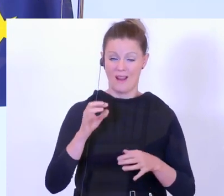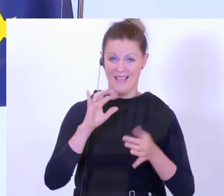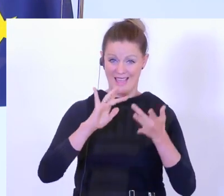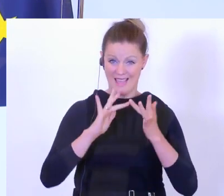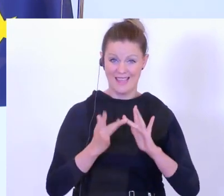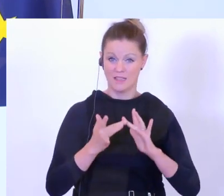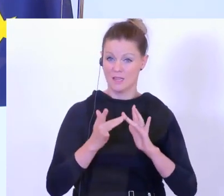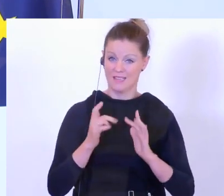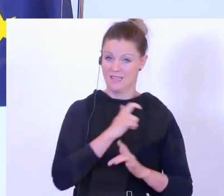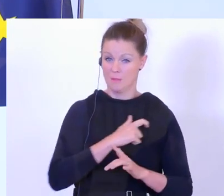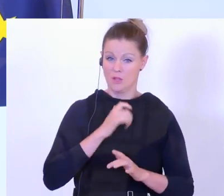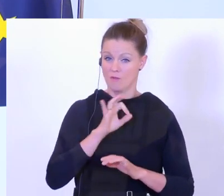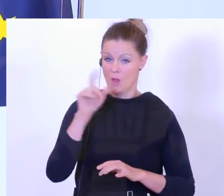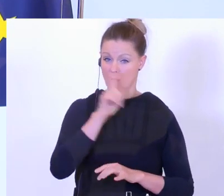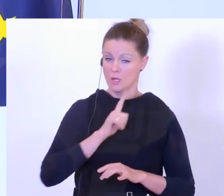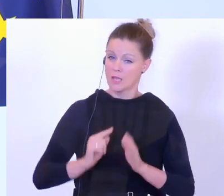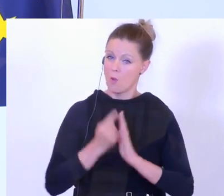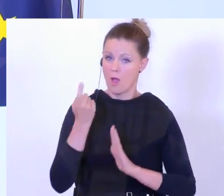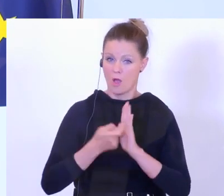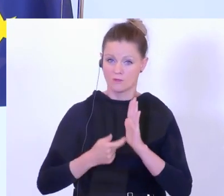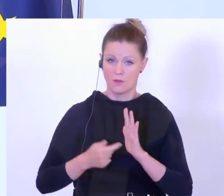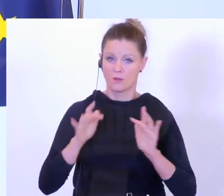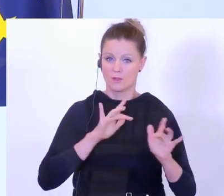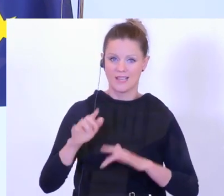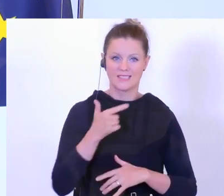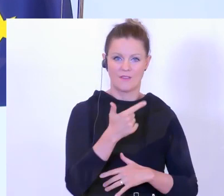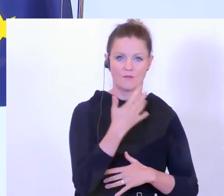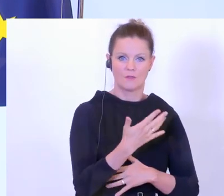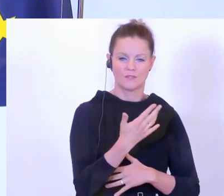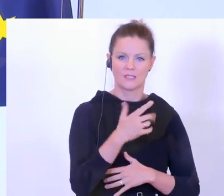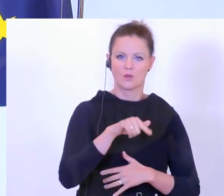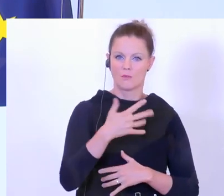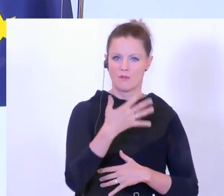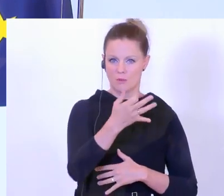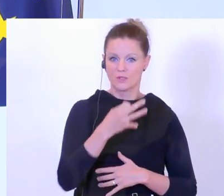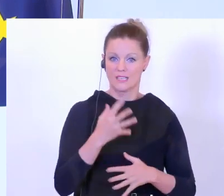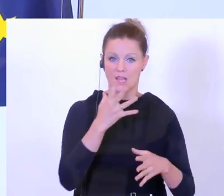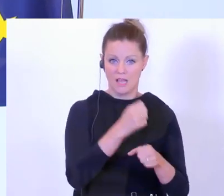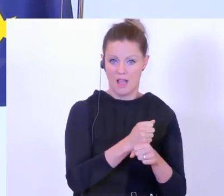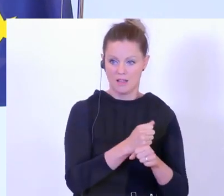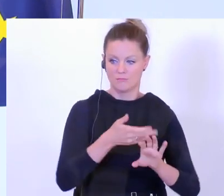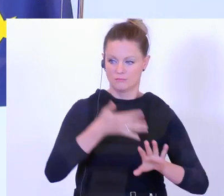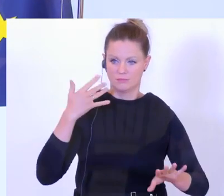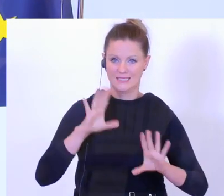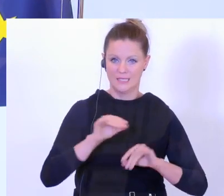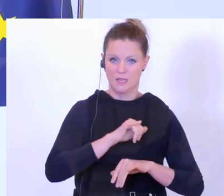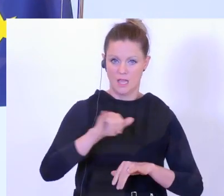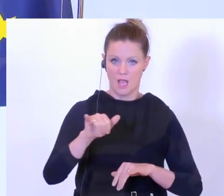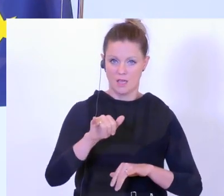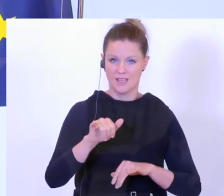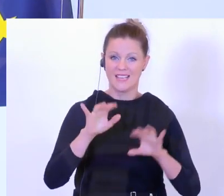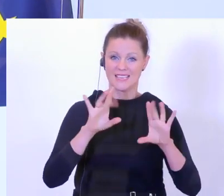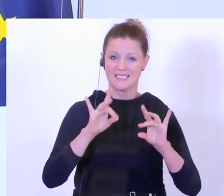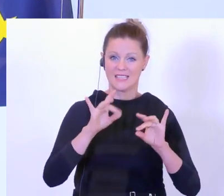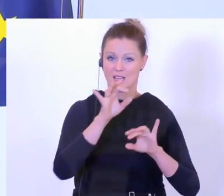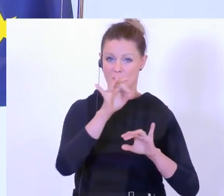enorme Herausforderungen stellt, konnte auf 52,5 Prozent gehalten werden. Wir sind die letzten zehn Jahre hier um zehn